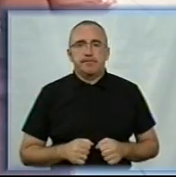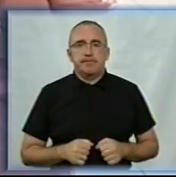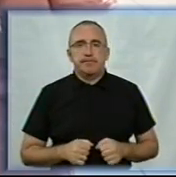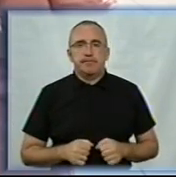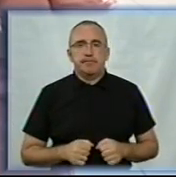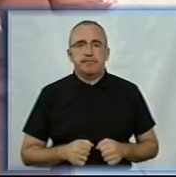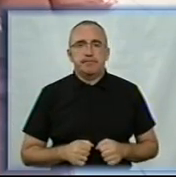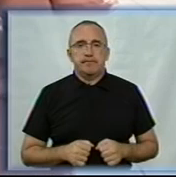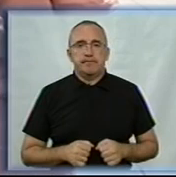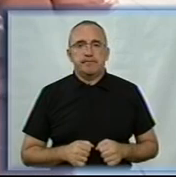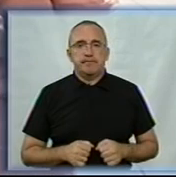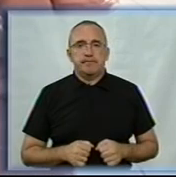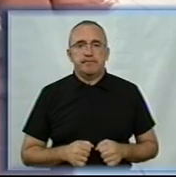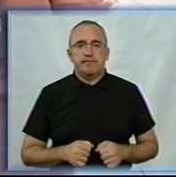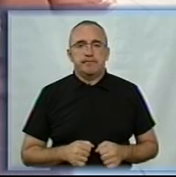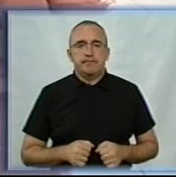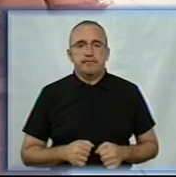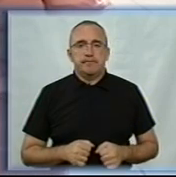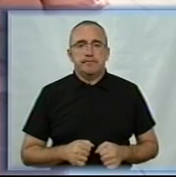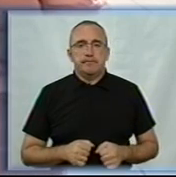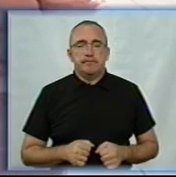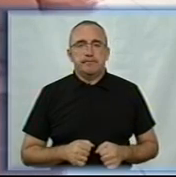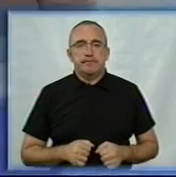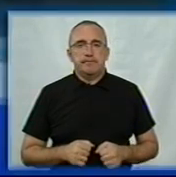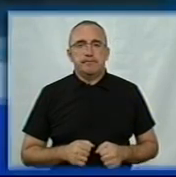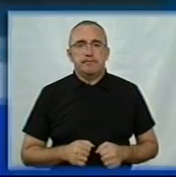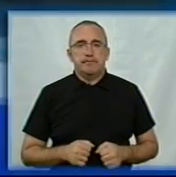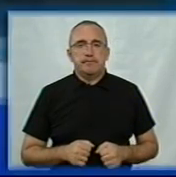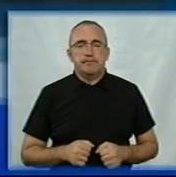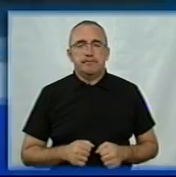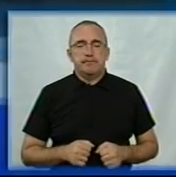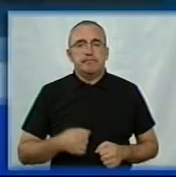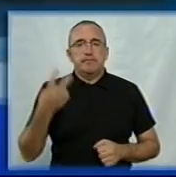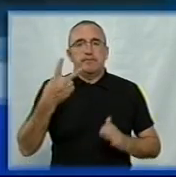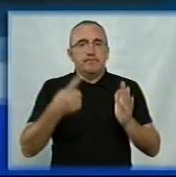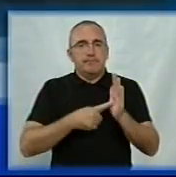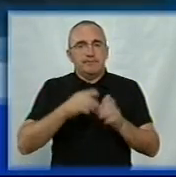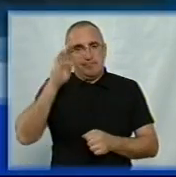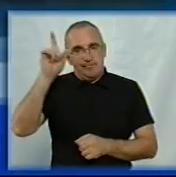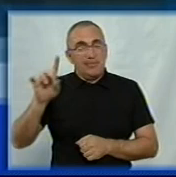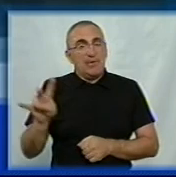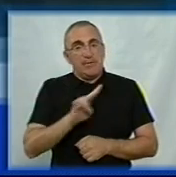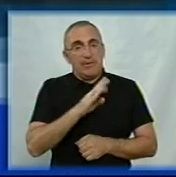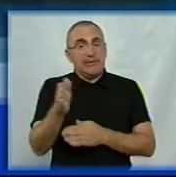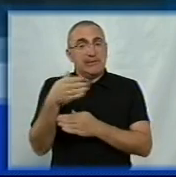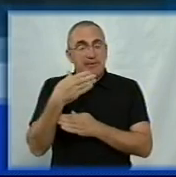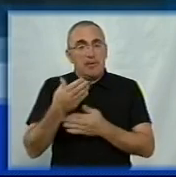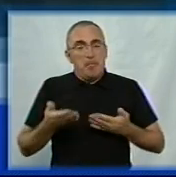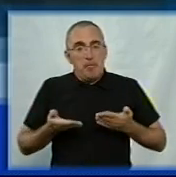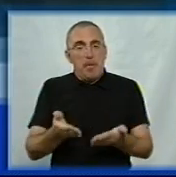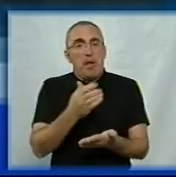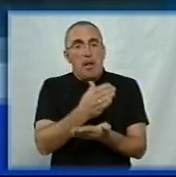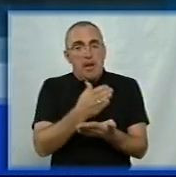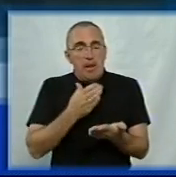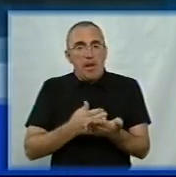Анатолій Басисти, Руслан Фошка. Новини на Суспільному. Кропивницький. 26-річний священик зі Знамінки пече хліб